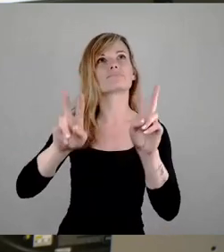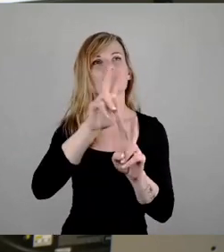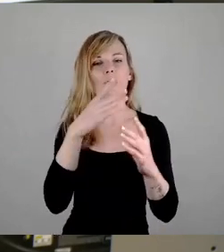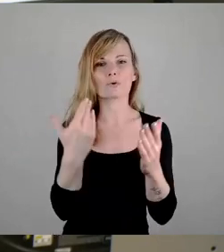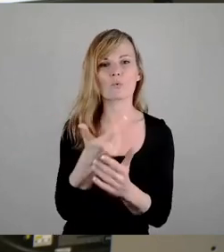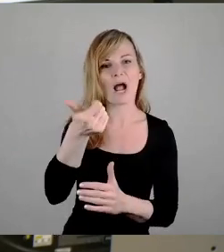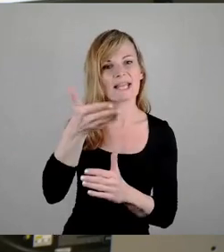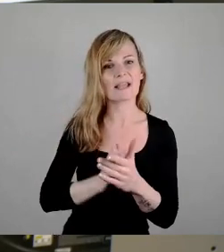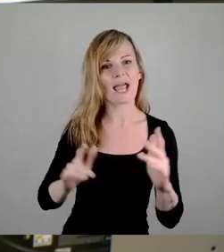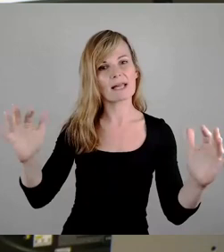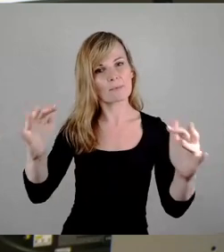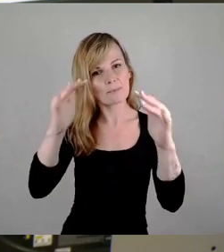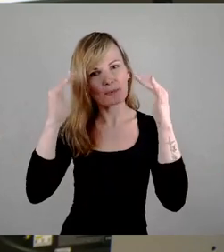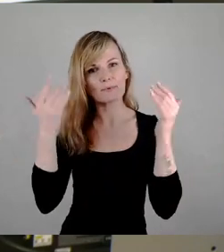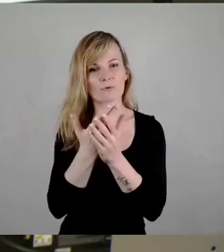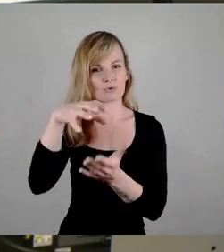Teil der Stadt.